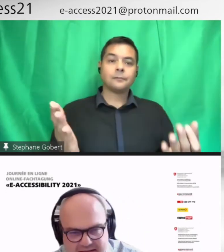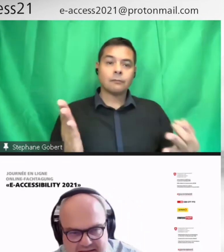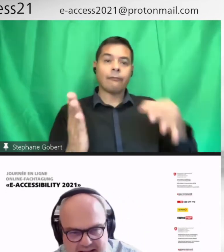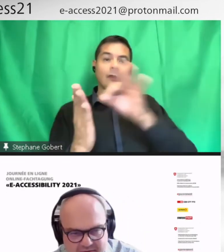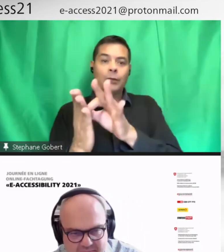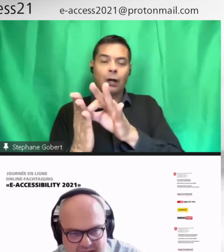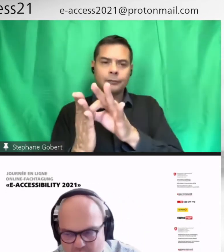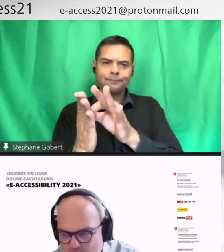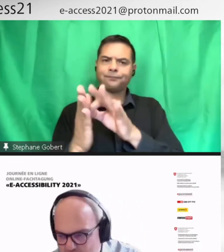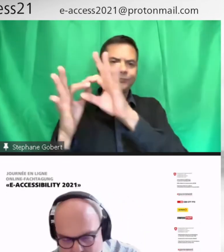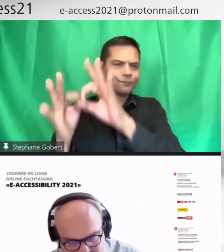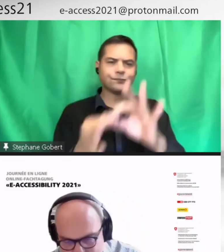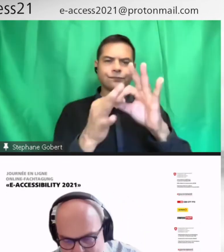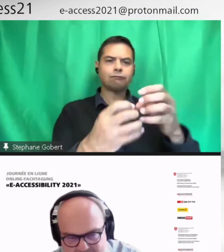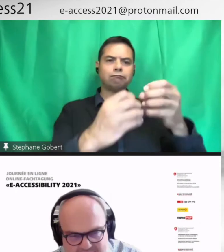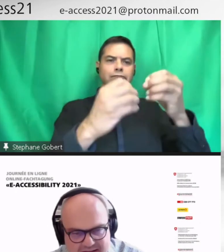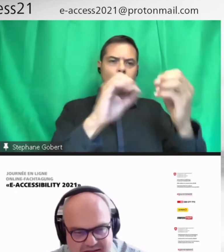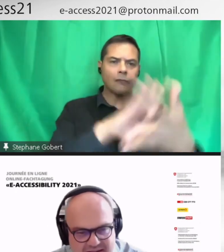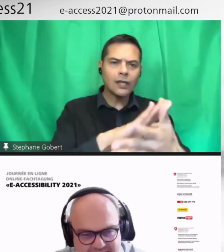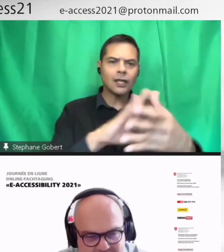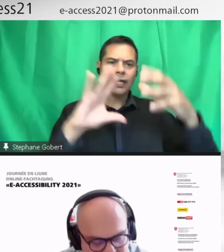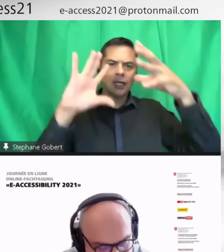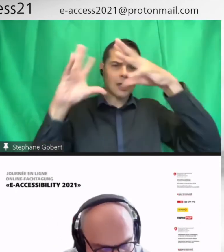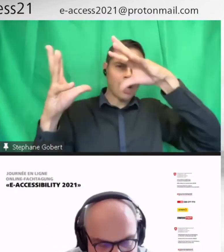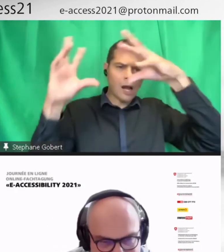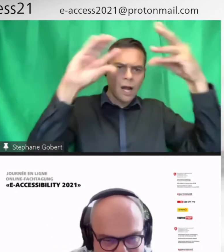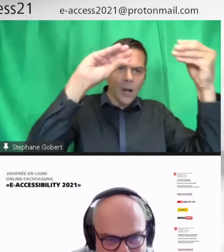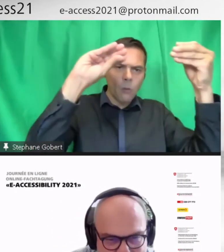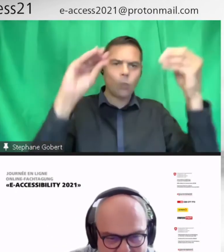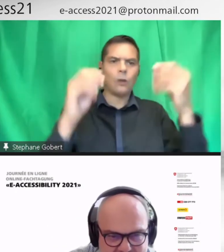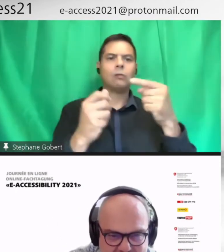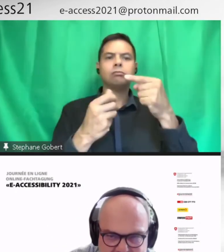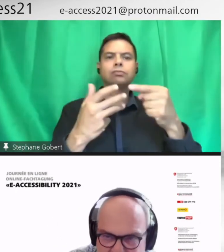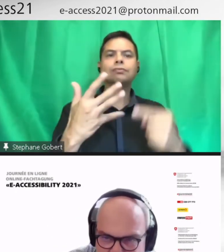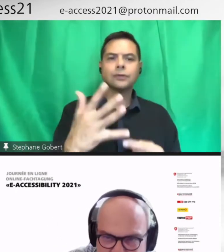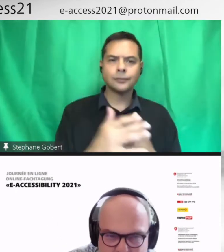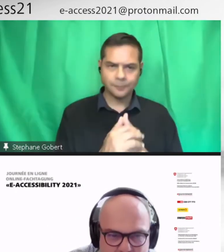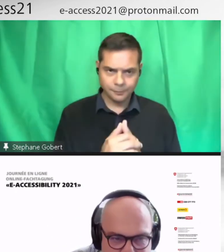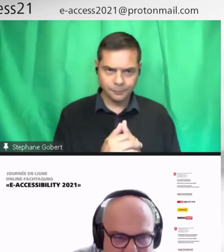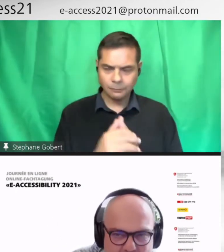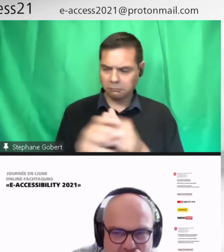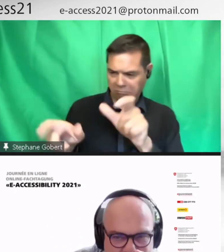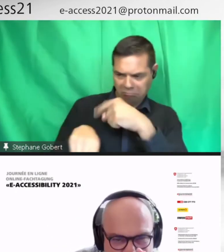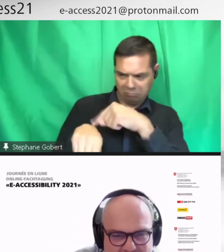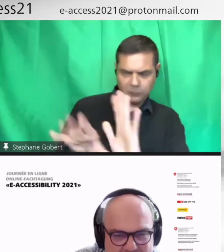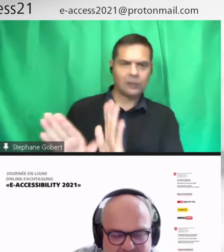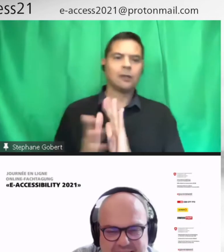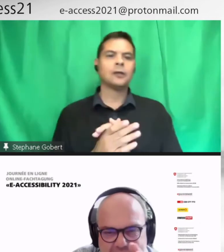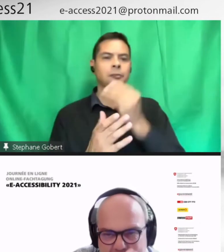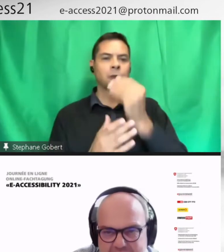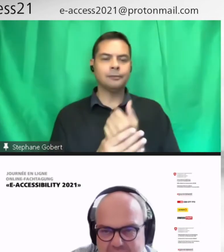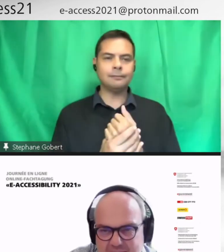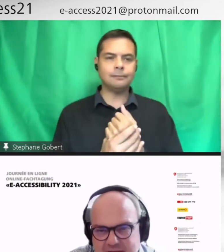etc. C'est peut-être un peu moins important. Je regarde l'heure pour ne pas trop dépasser. Donc, on vient maintenant. Qui est